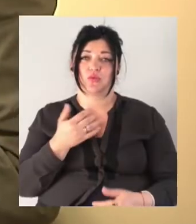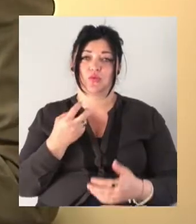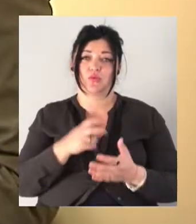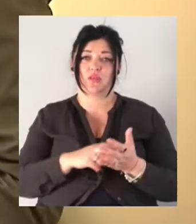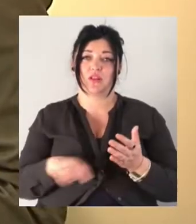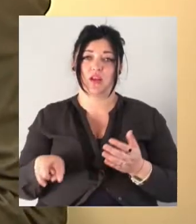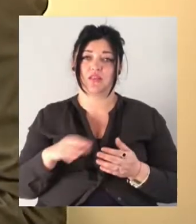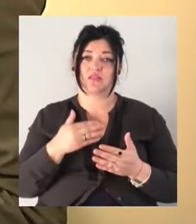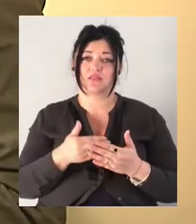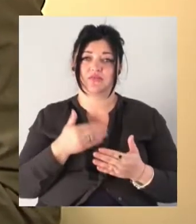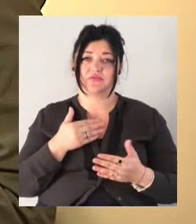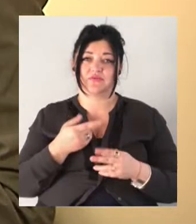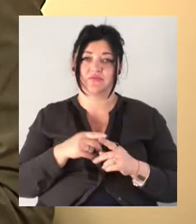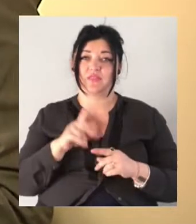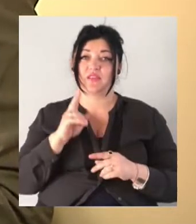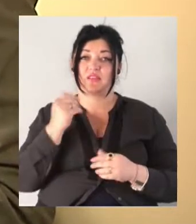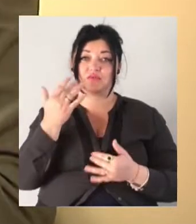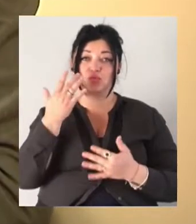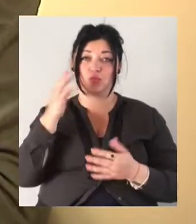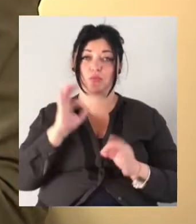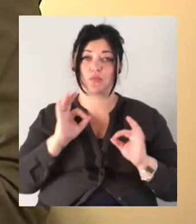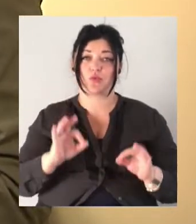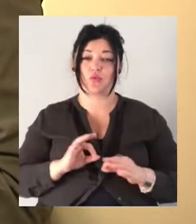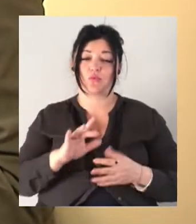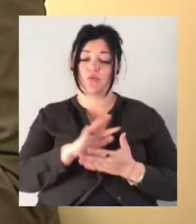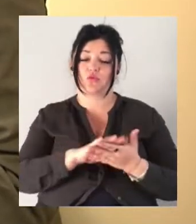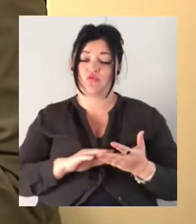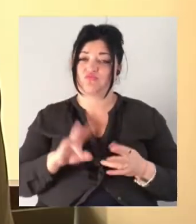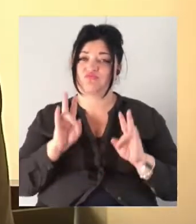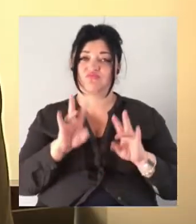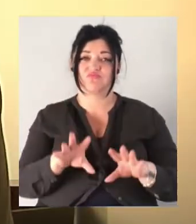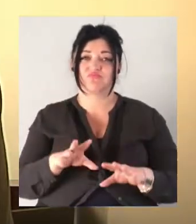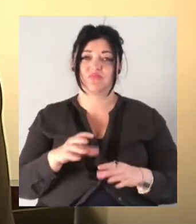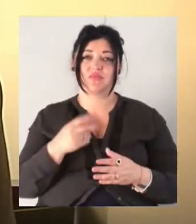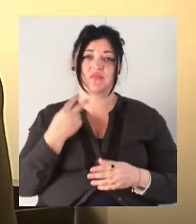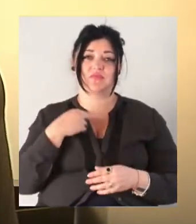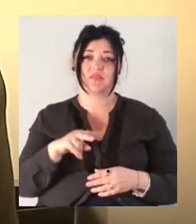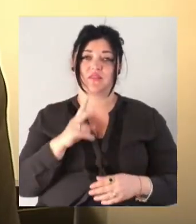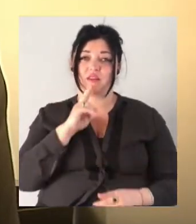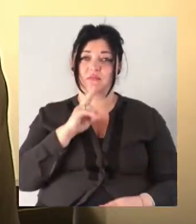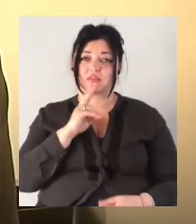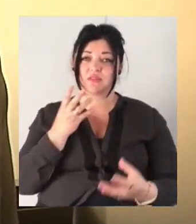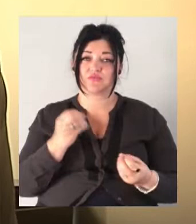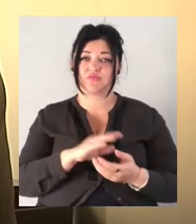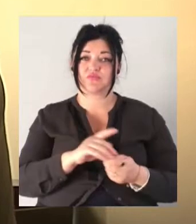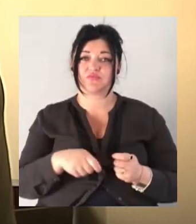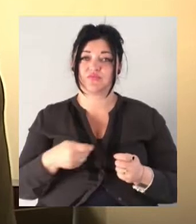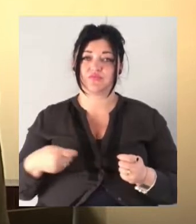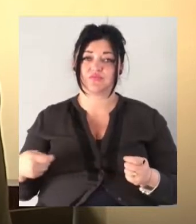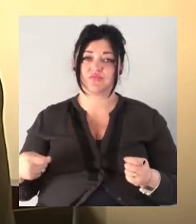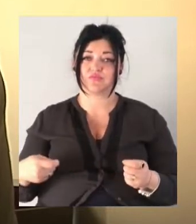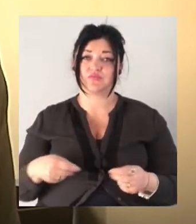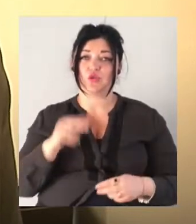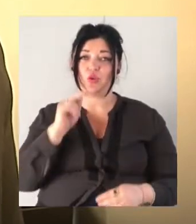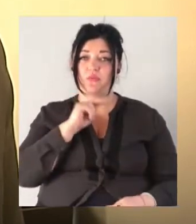під час засідання висловив прокурор та клопотав про продовження тримання під вартою на два місяці. На свободі обвинувачені